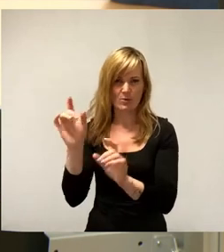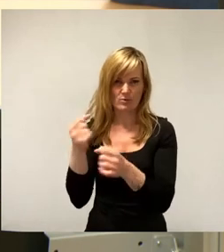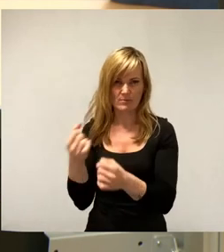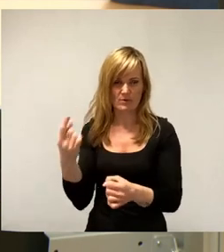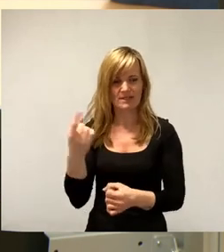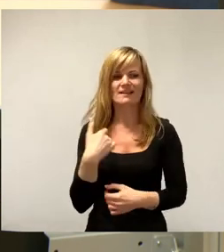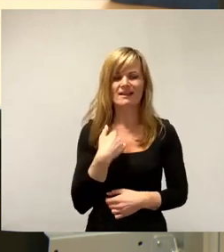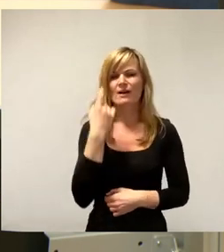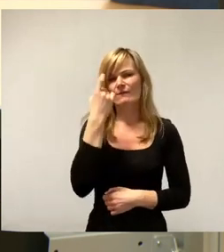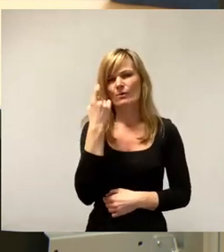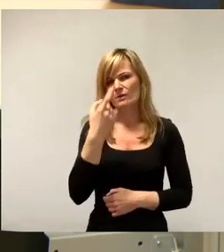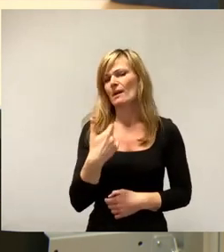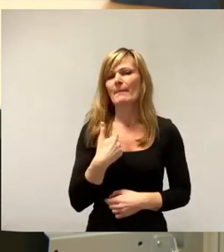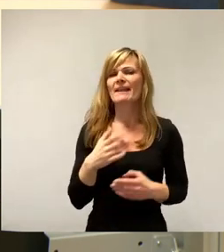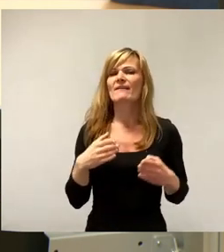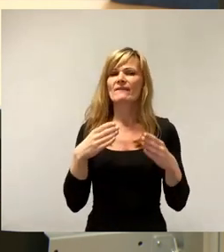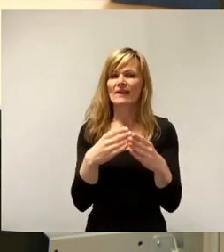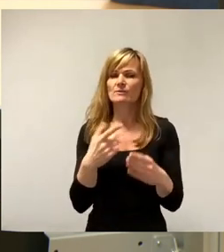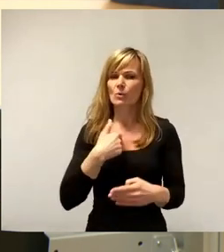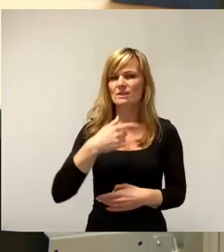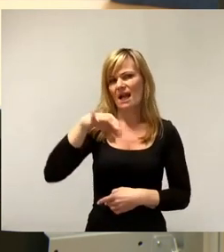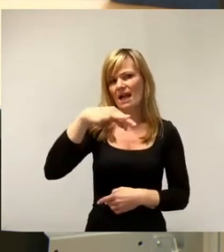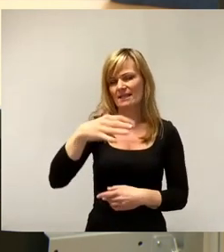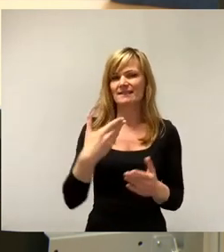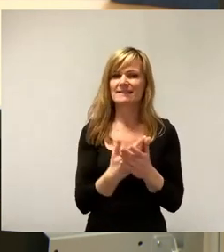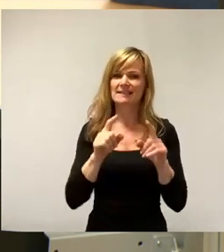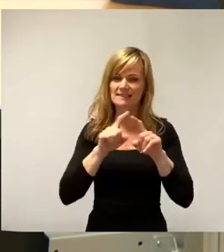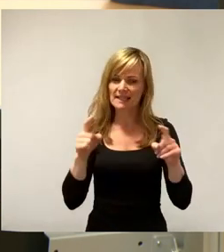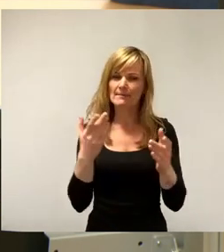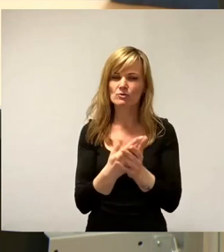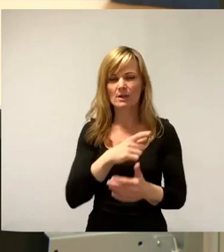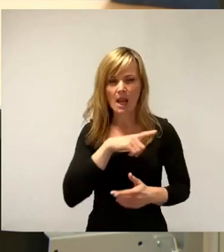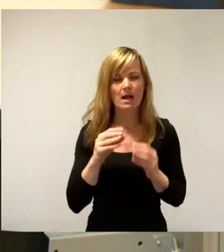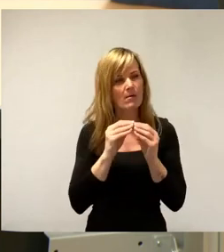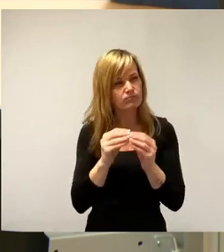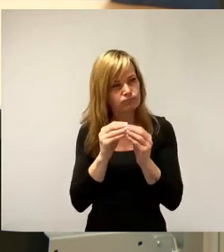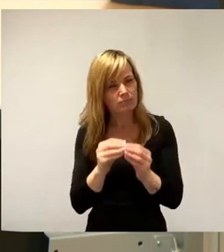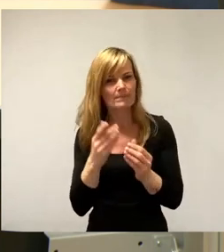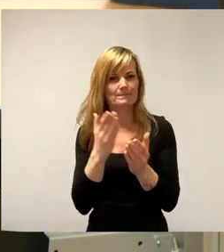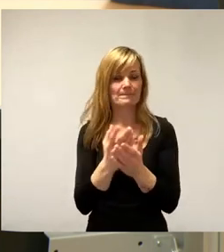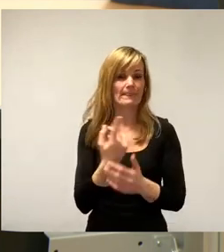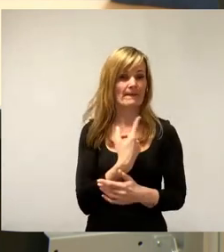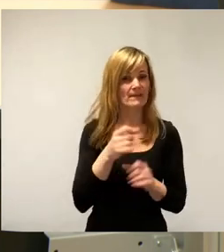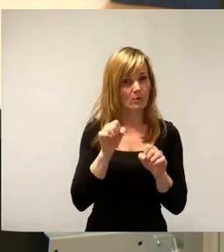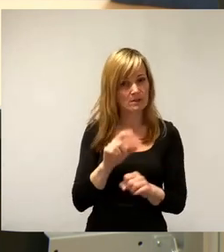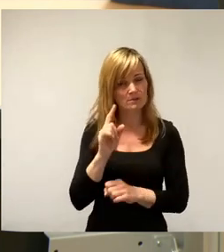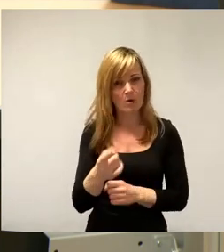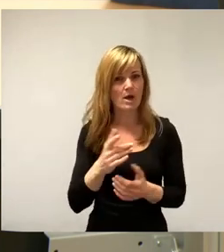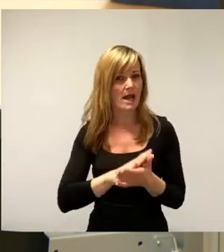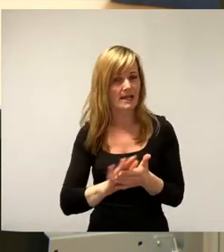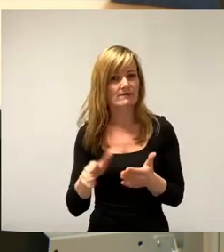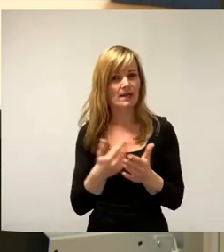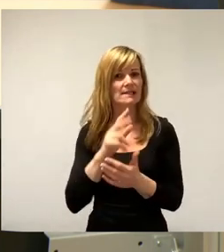meine Fraktion die einzige ist, die dieses Thema jetzt schon eine ganze Weile reitet. Wir könnten ja auch schlicht und ergreifend die dritte